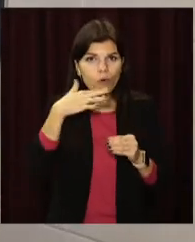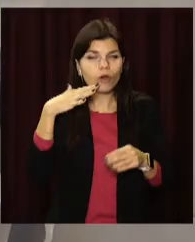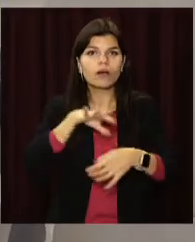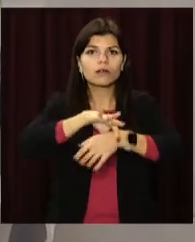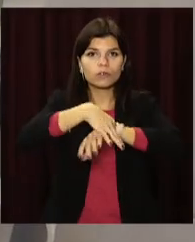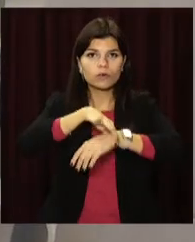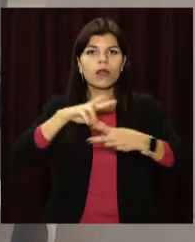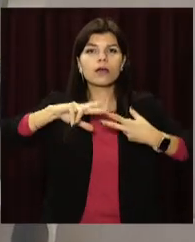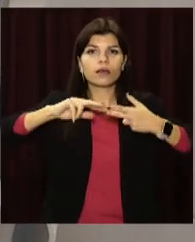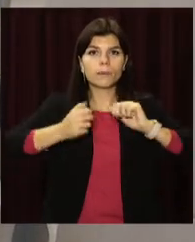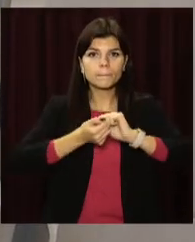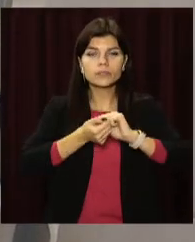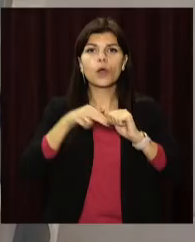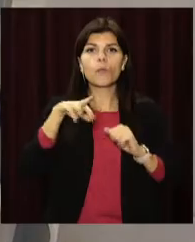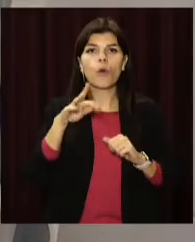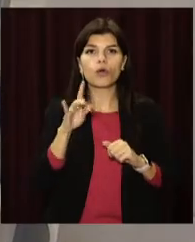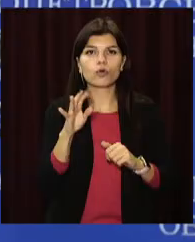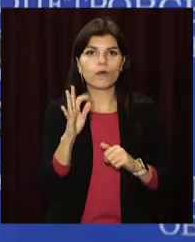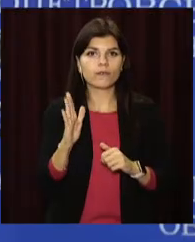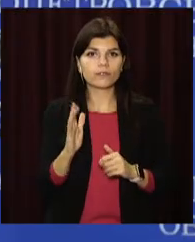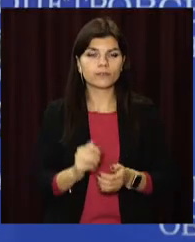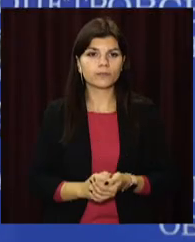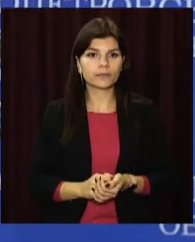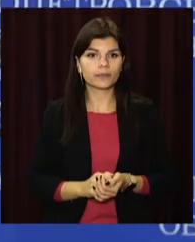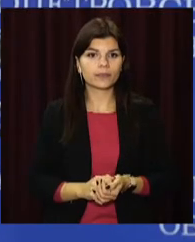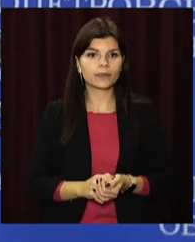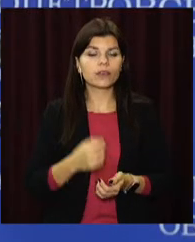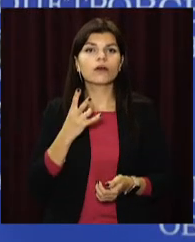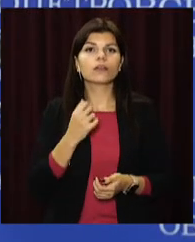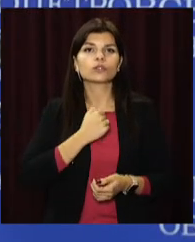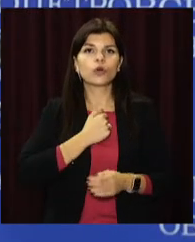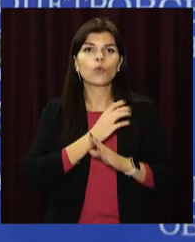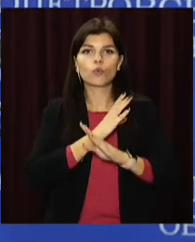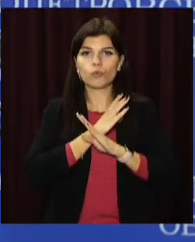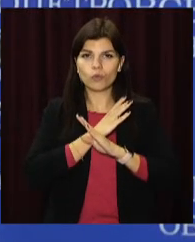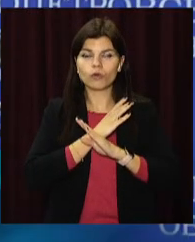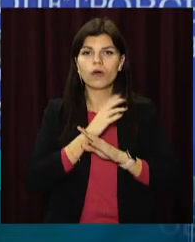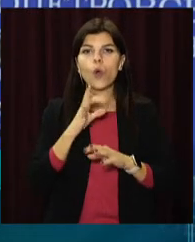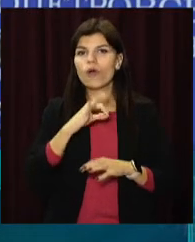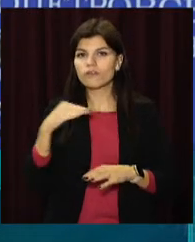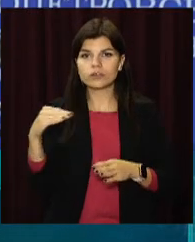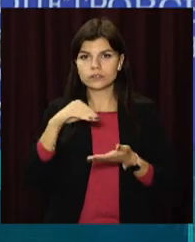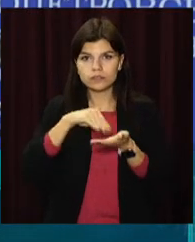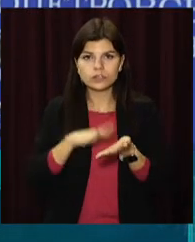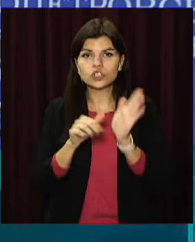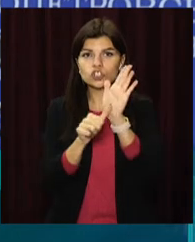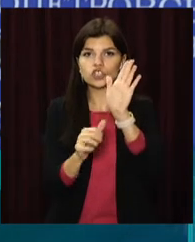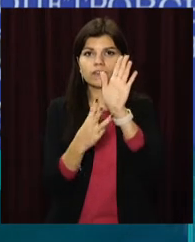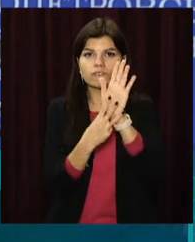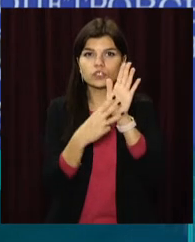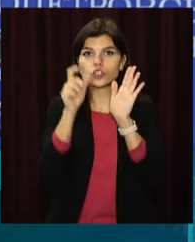Павлограді, Кам'янському та Покрові. На жаль, померло в нас офіційно зареєстровано 68